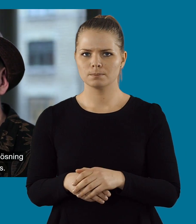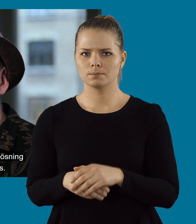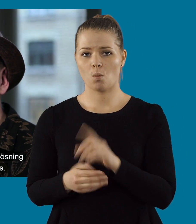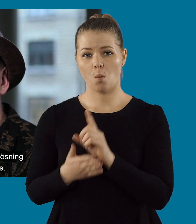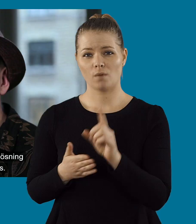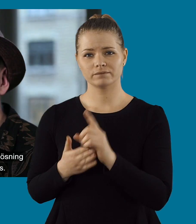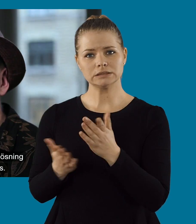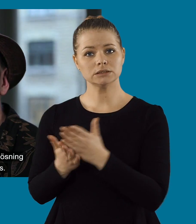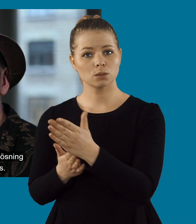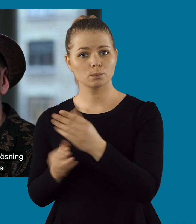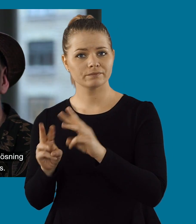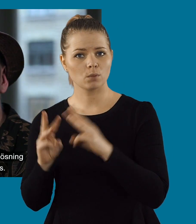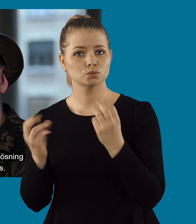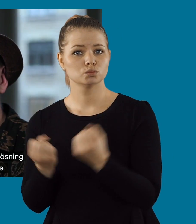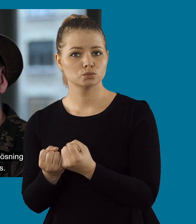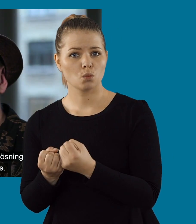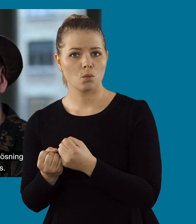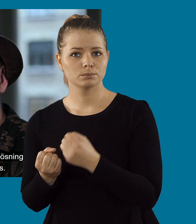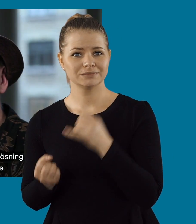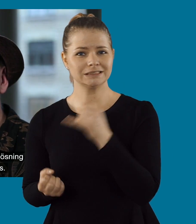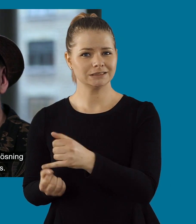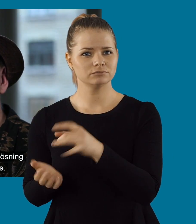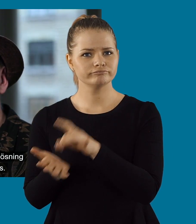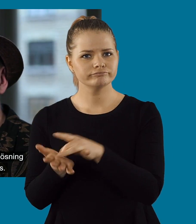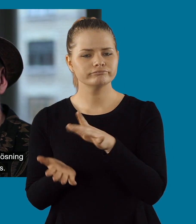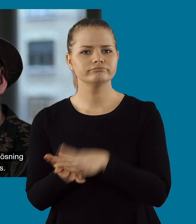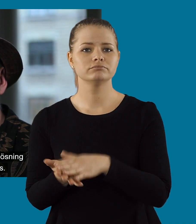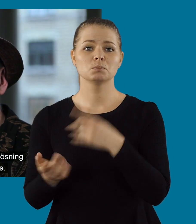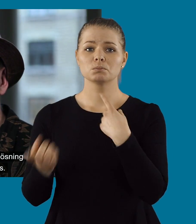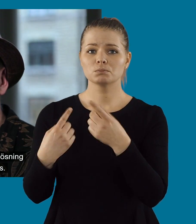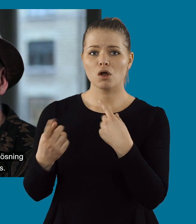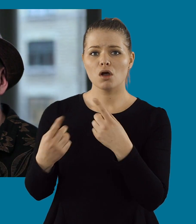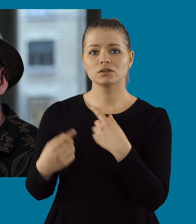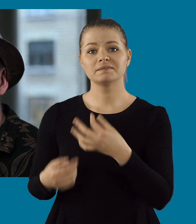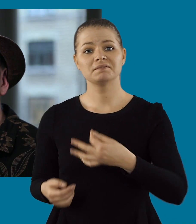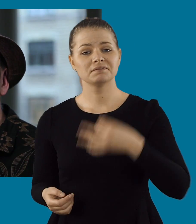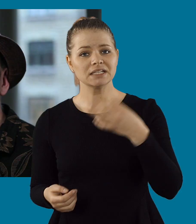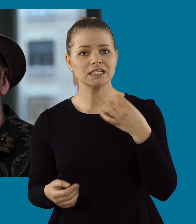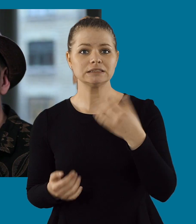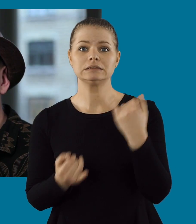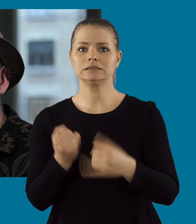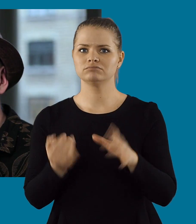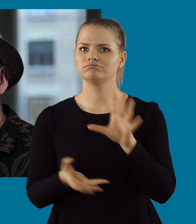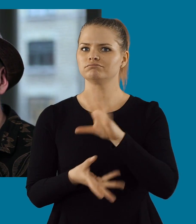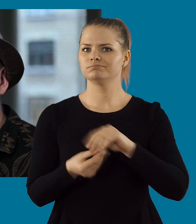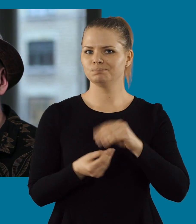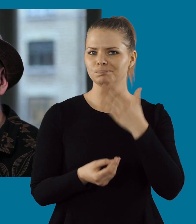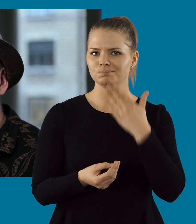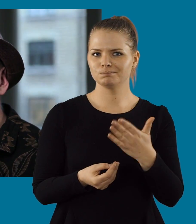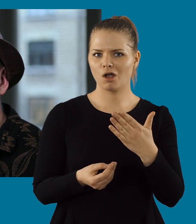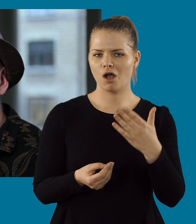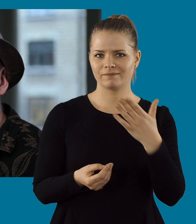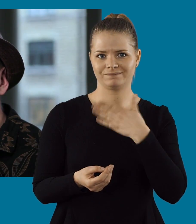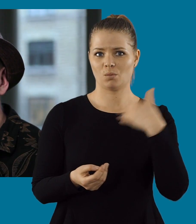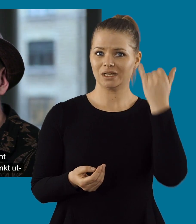någon bra lösning på problemen. Ofta. Genom workshops, vi skriver, vi pratar, vi fikar.